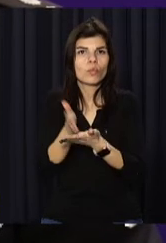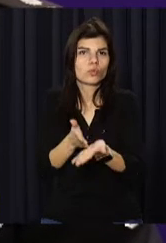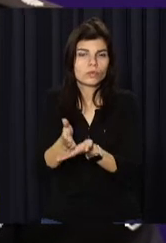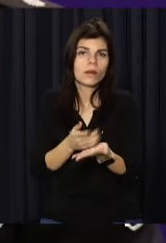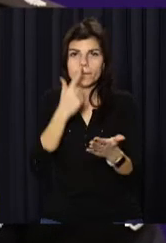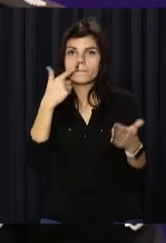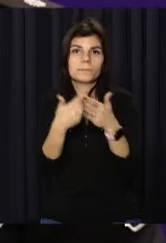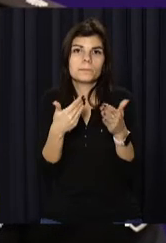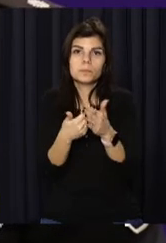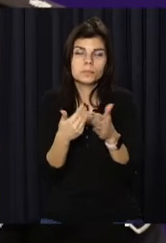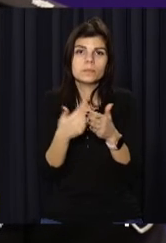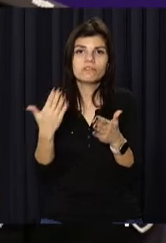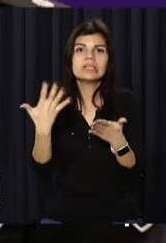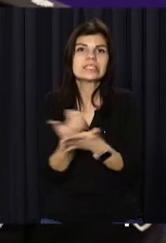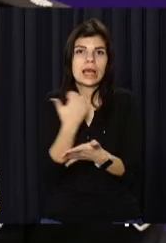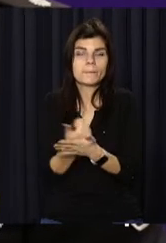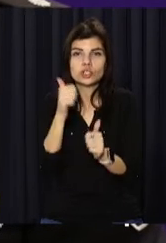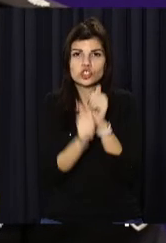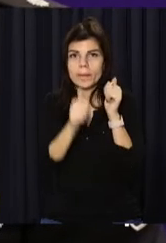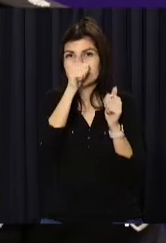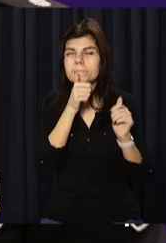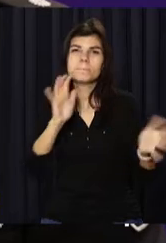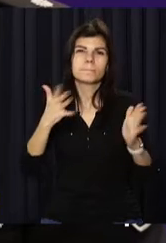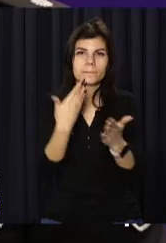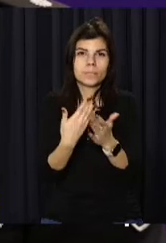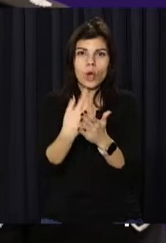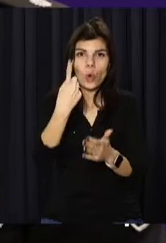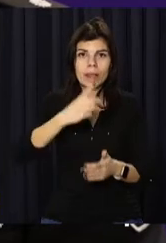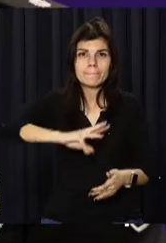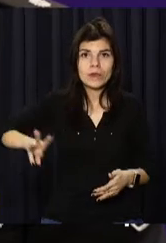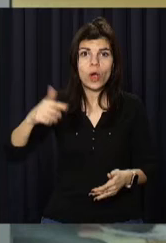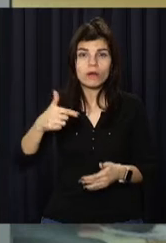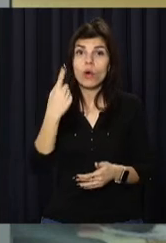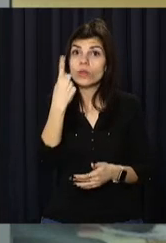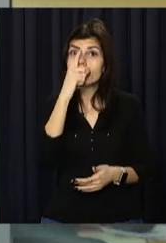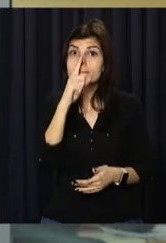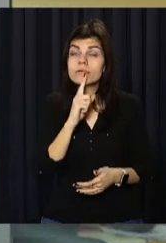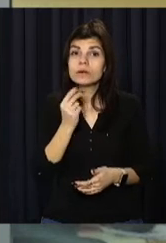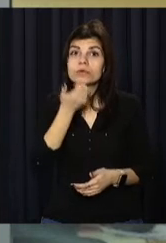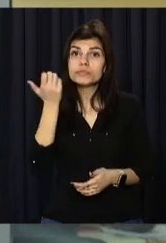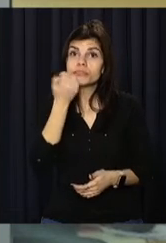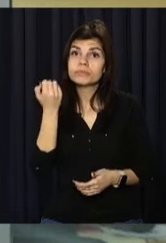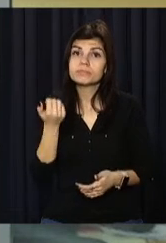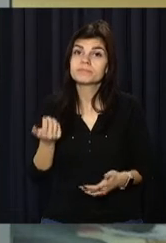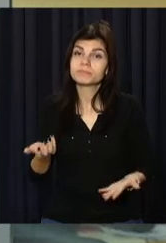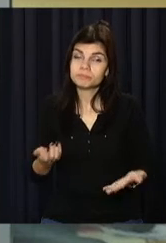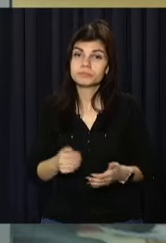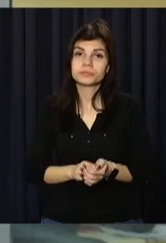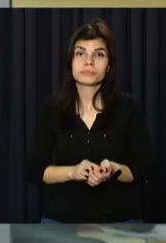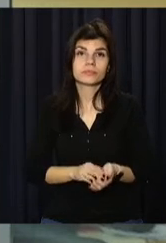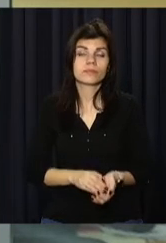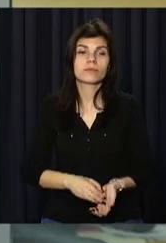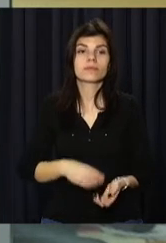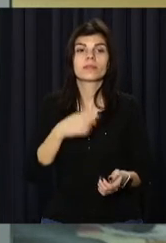Приблизний їх заробіток щомісяць складає понад 1 мільйон гривень. А контрафакт на майже 700